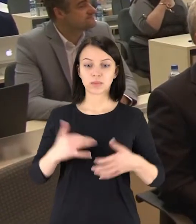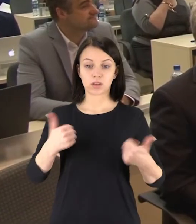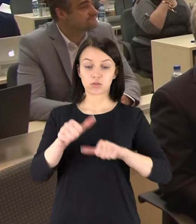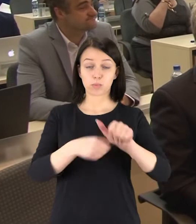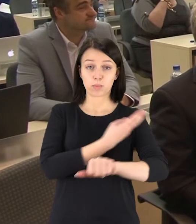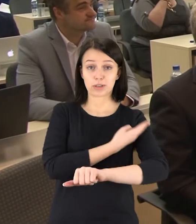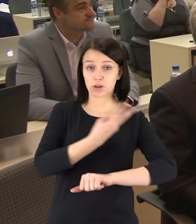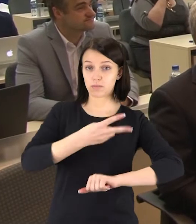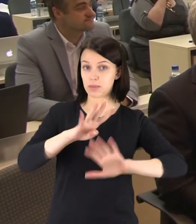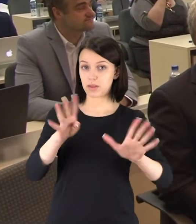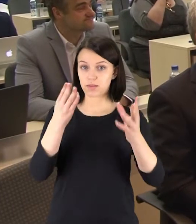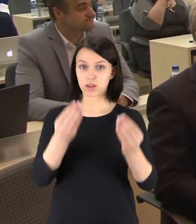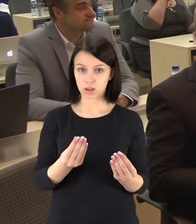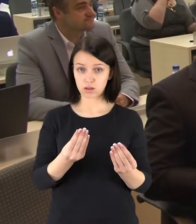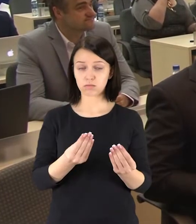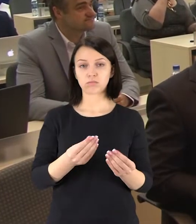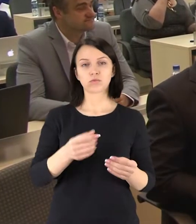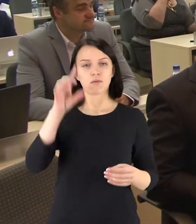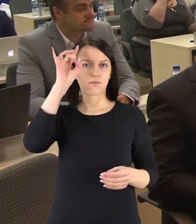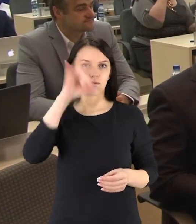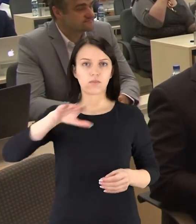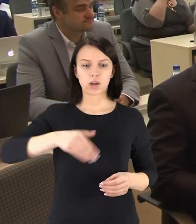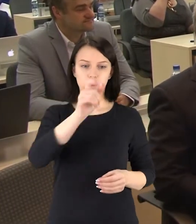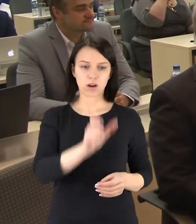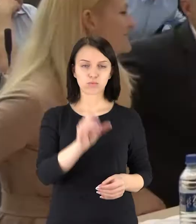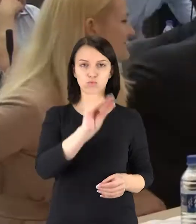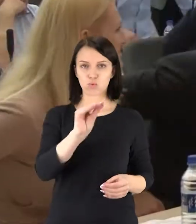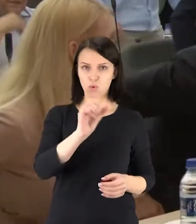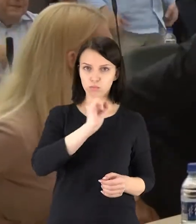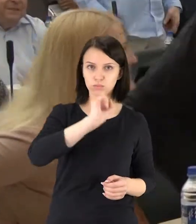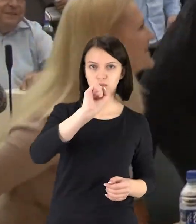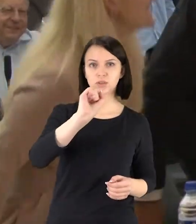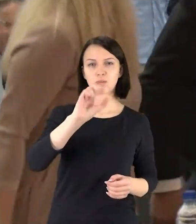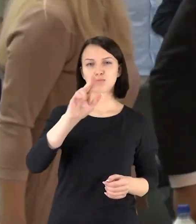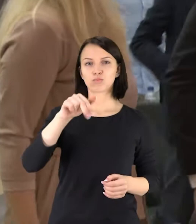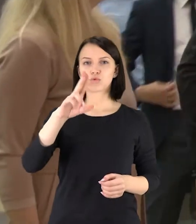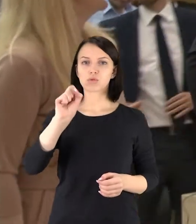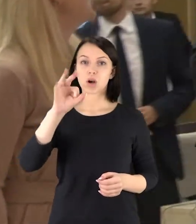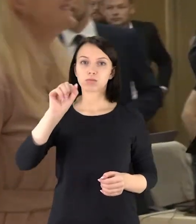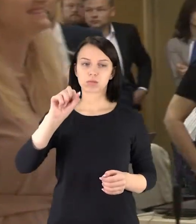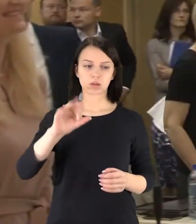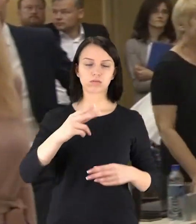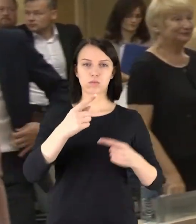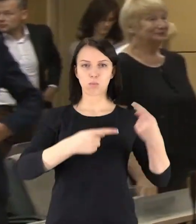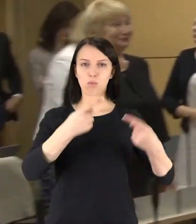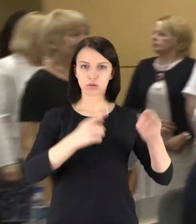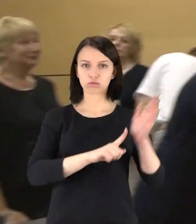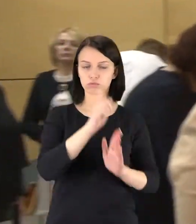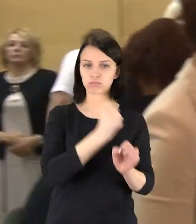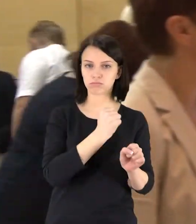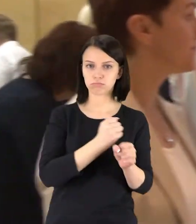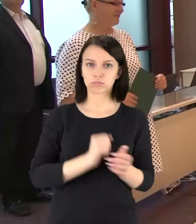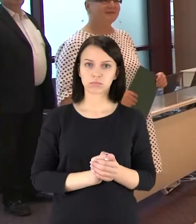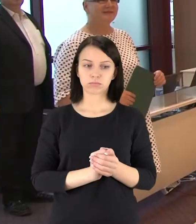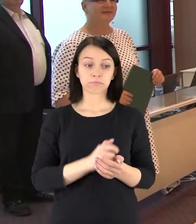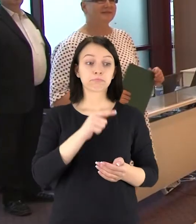Šiuo metu birželio 29-ąją prasidėjo žinoma krepšininkų Europos čempiono krepšinio klubo šiuliai prezidento Mindaugo Žukausko politinė